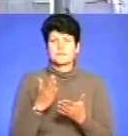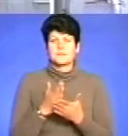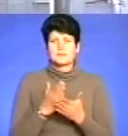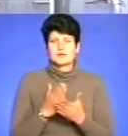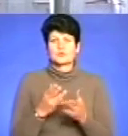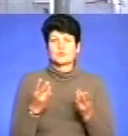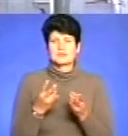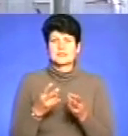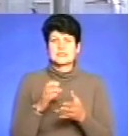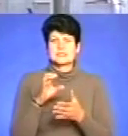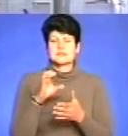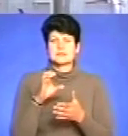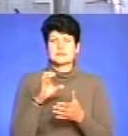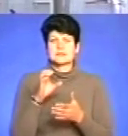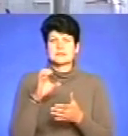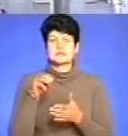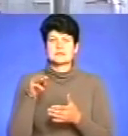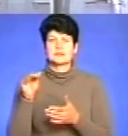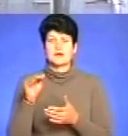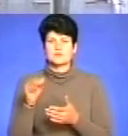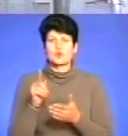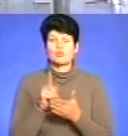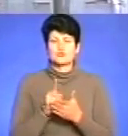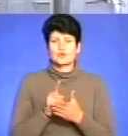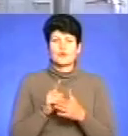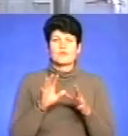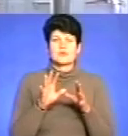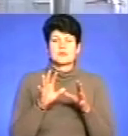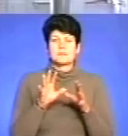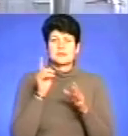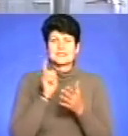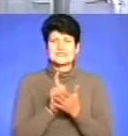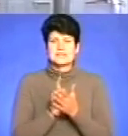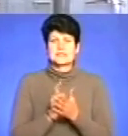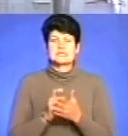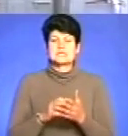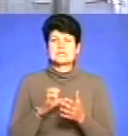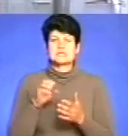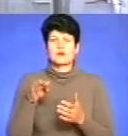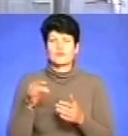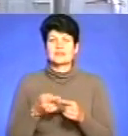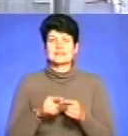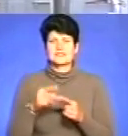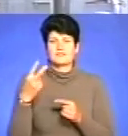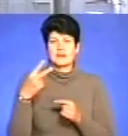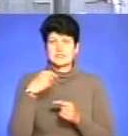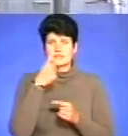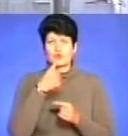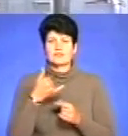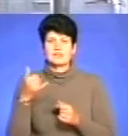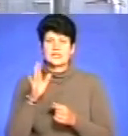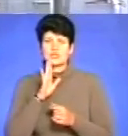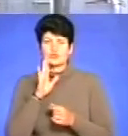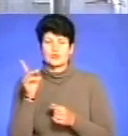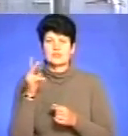необхідний страховий стаж, встановлений законом про зазвичайне обов'язкове державне пенсійне страхування. Нагадаю, що це 20 років для жінок і